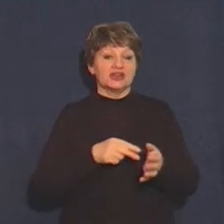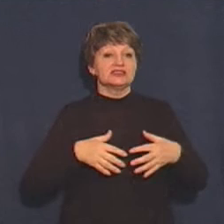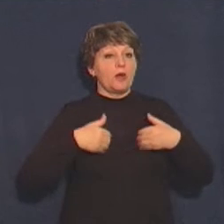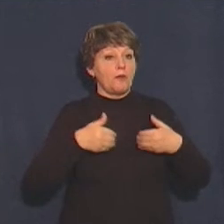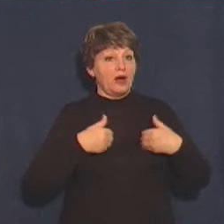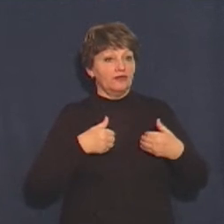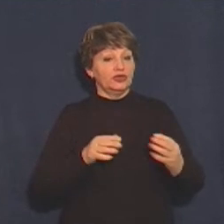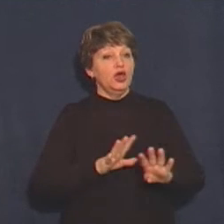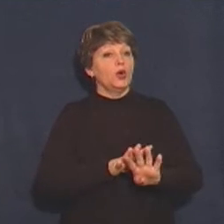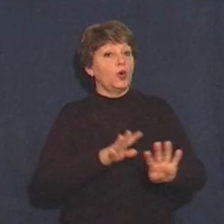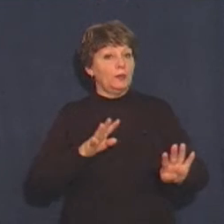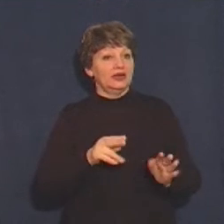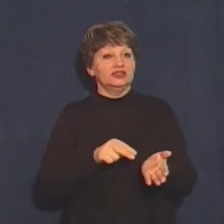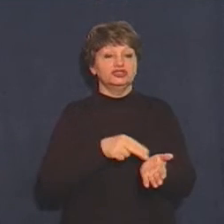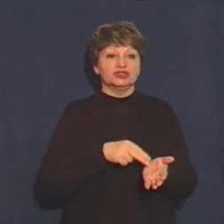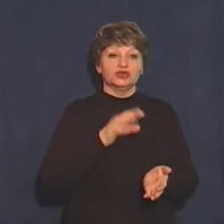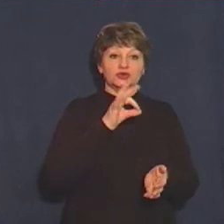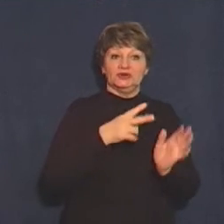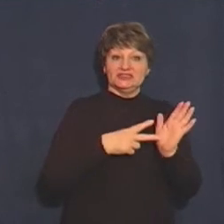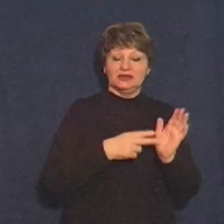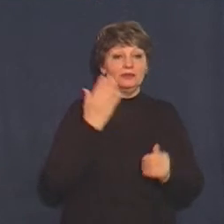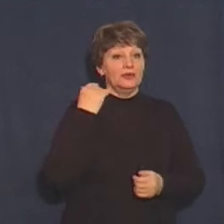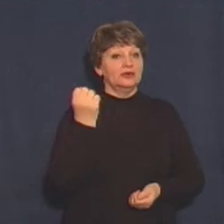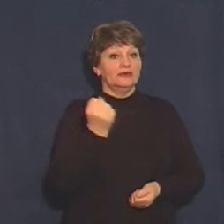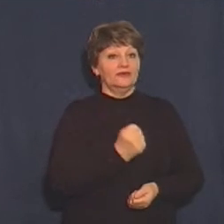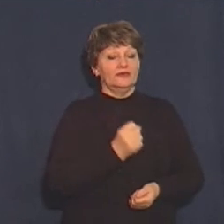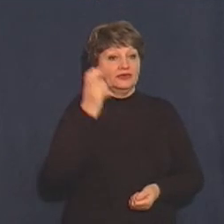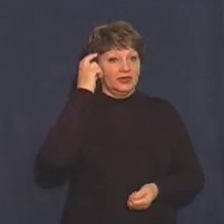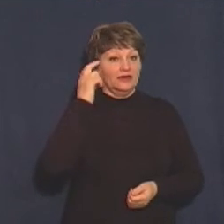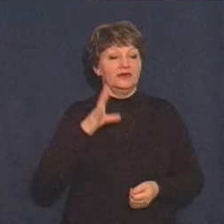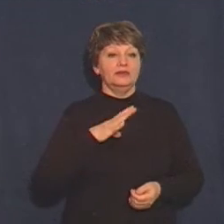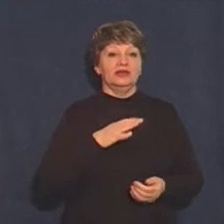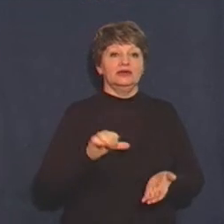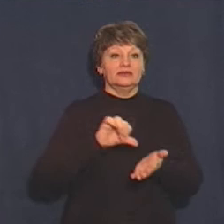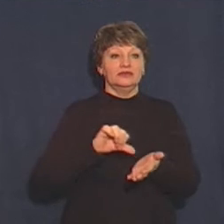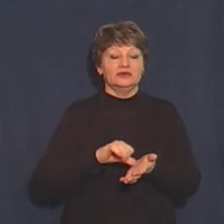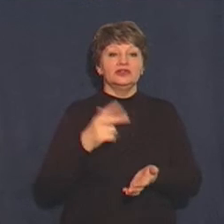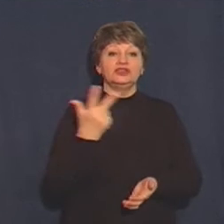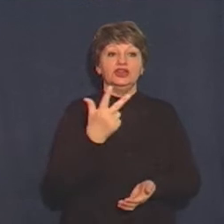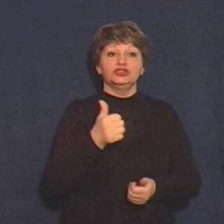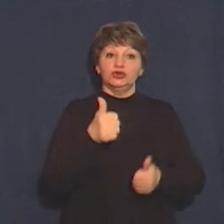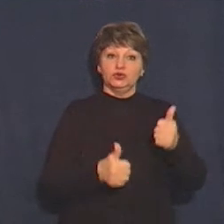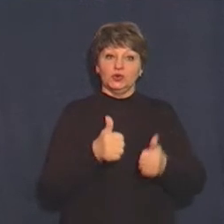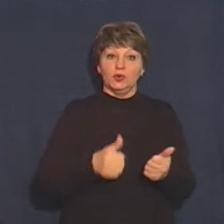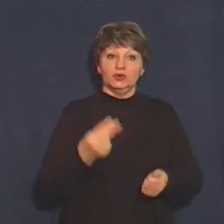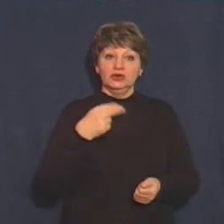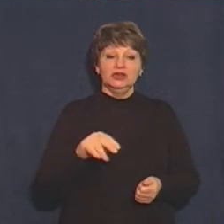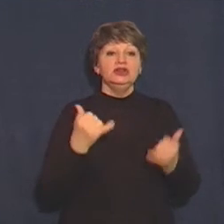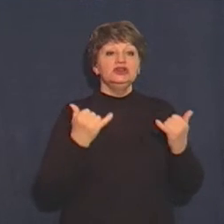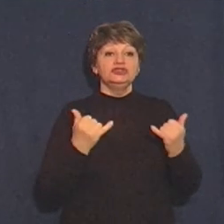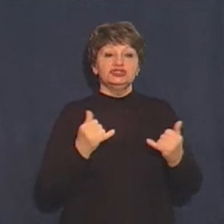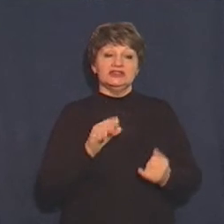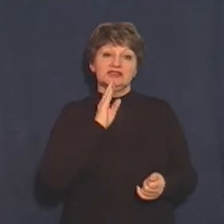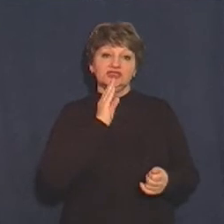Команда «Венето Черкаси 07» минулого тижня у столиці відіграла третій тур чемпіонату. Нині дівчата вдома проводять